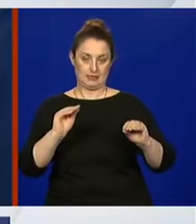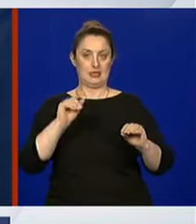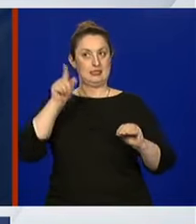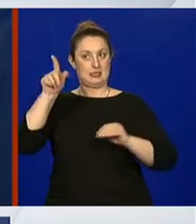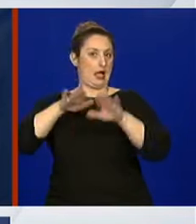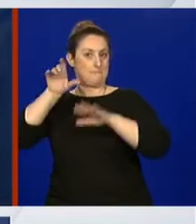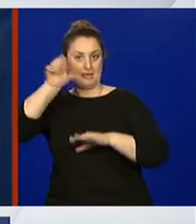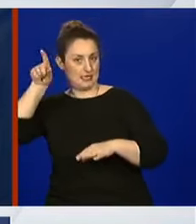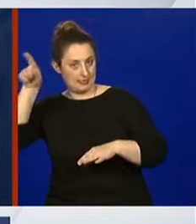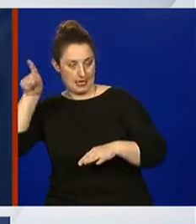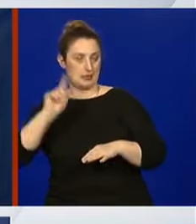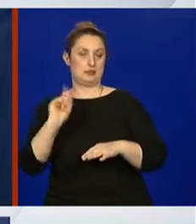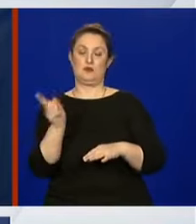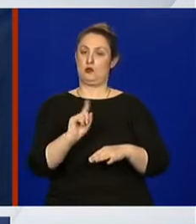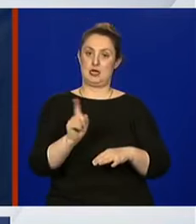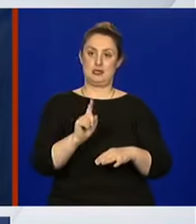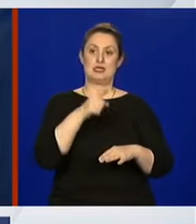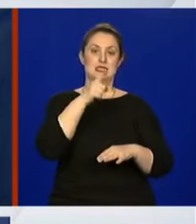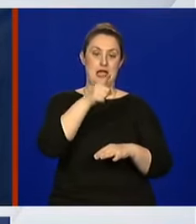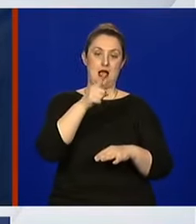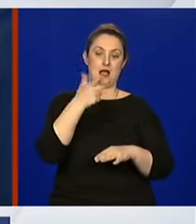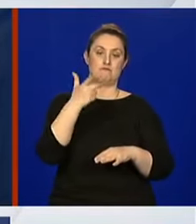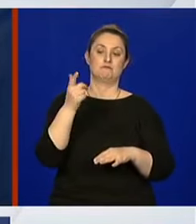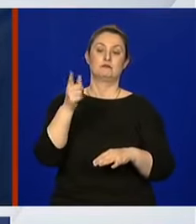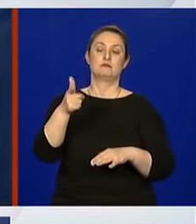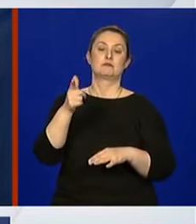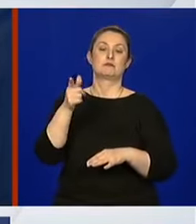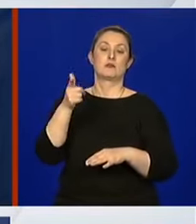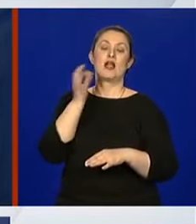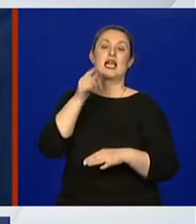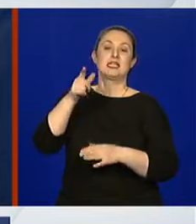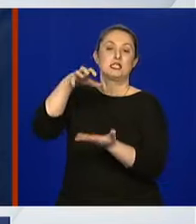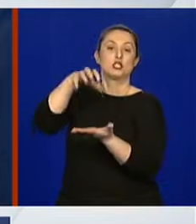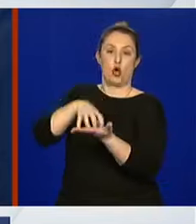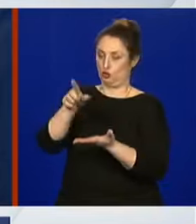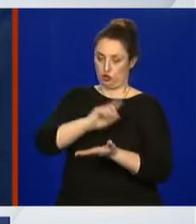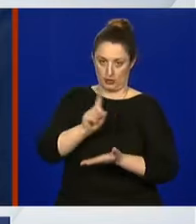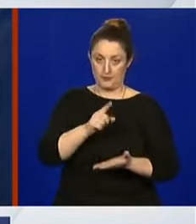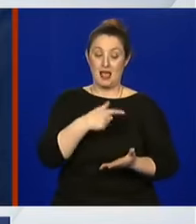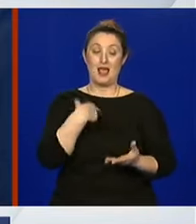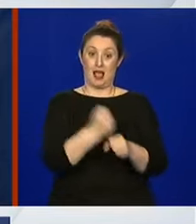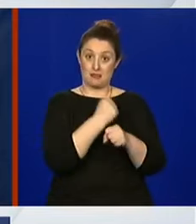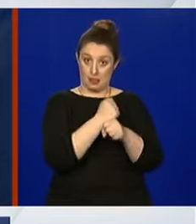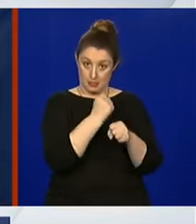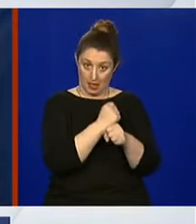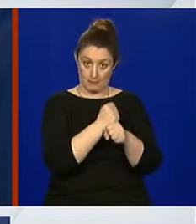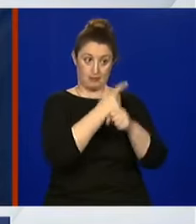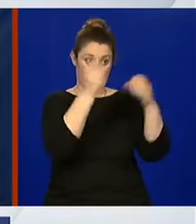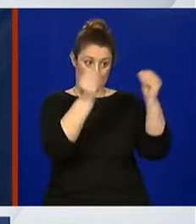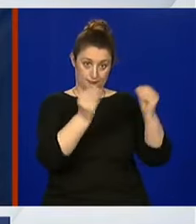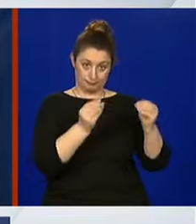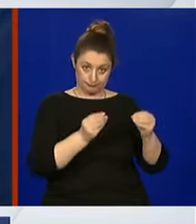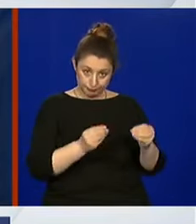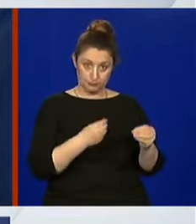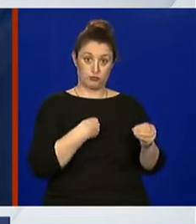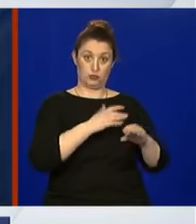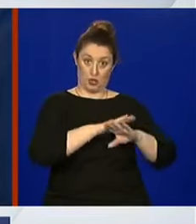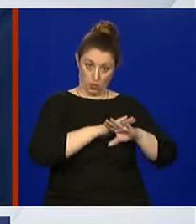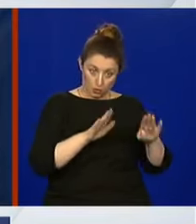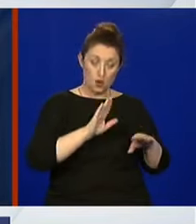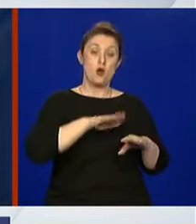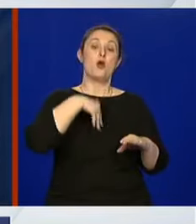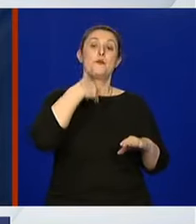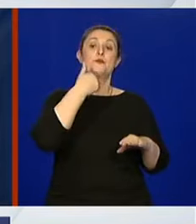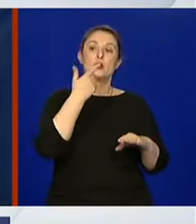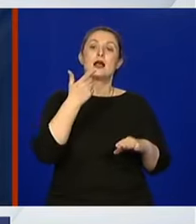ministarstvom niti sa kriznim stožerom. Kad to napravimo, ja sam više puta rekao